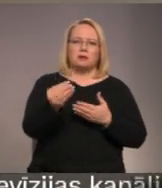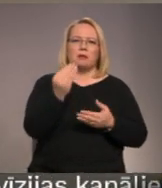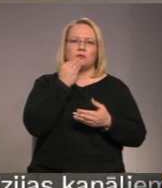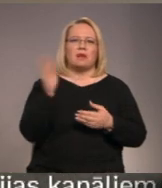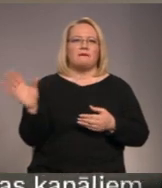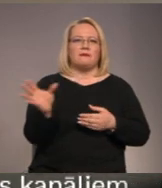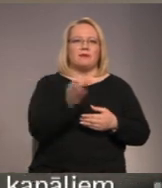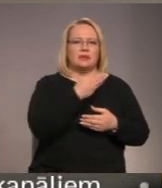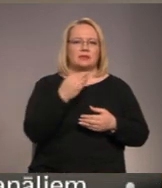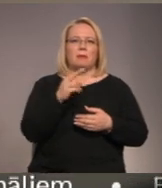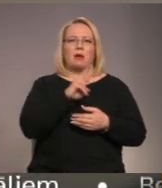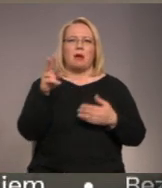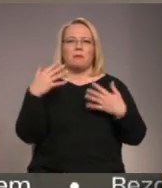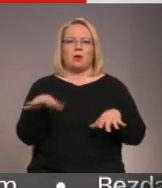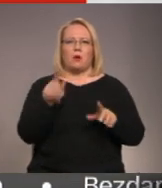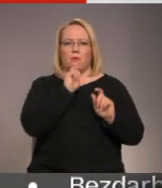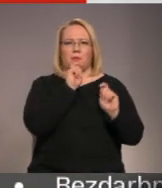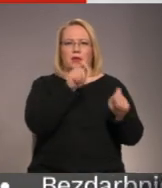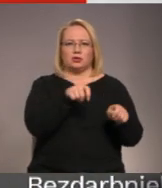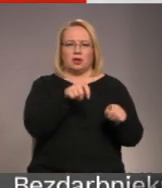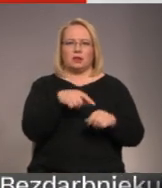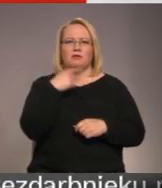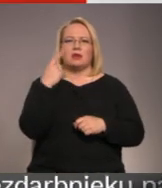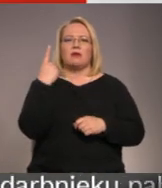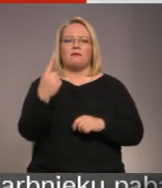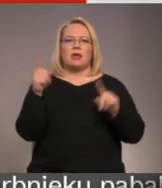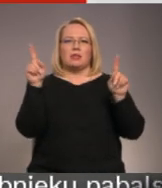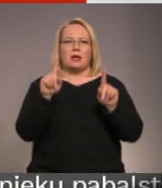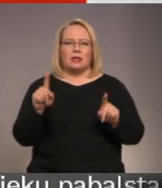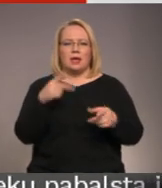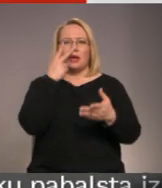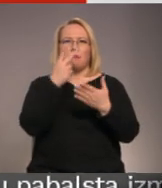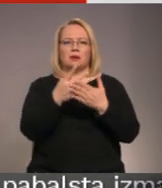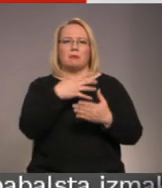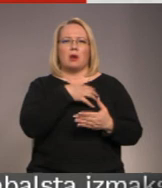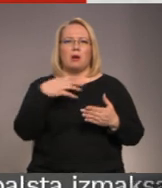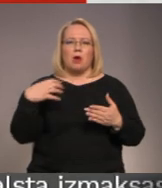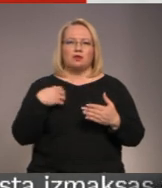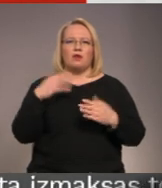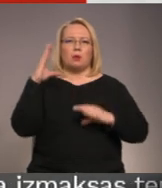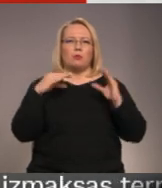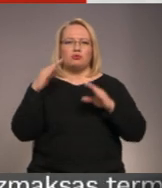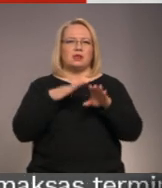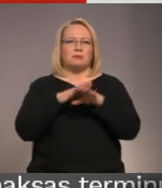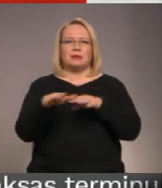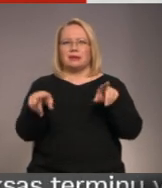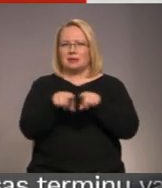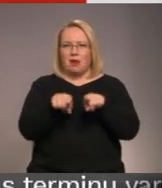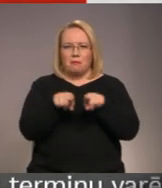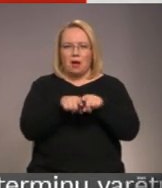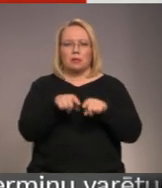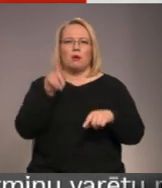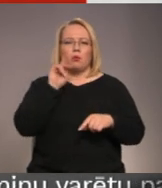visiem, kam tās ir piešķirts. Viena lieta ir, ja mēs paredzam, ka pašvaldība budžeta pildās tāpat kā iepriekš, tad, protams, to